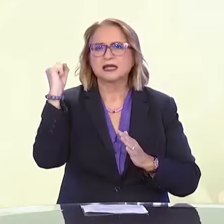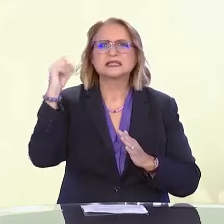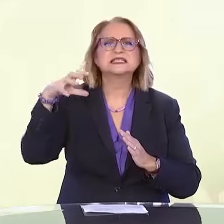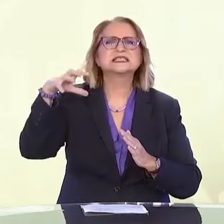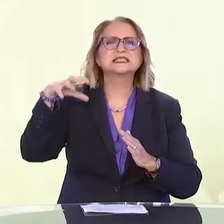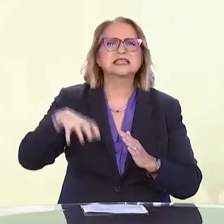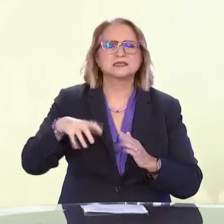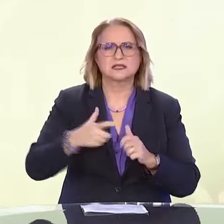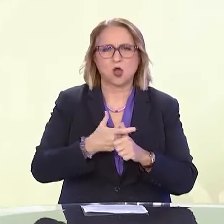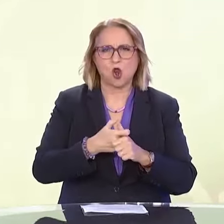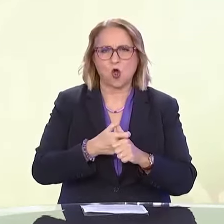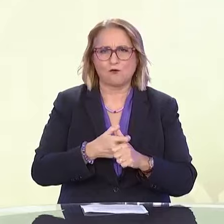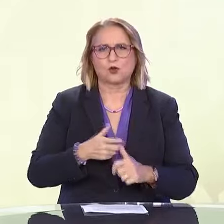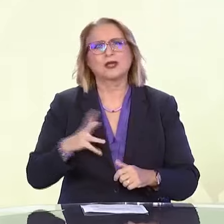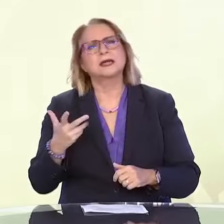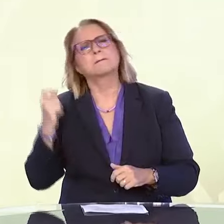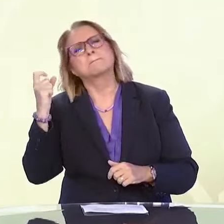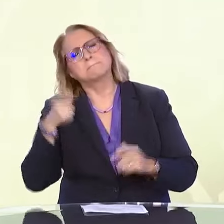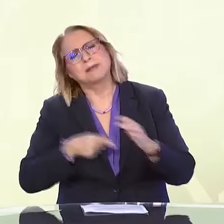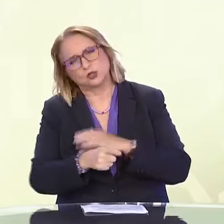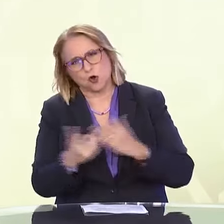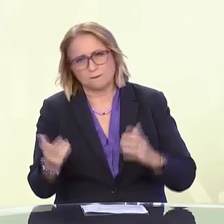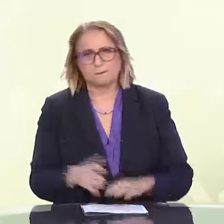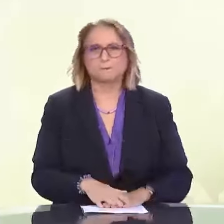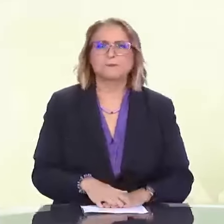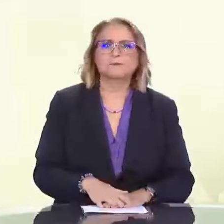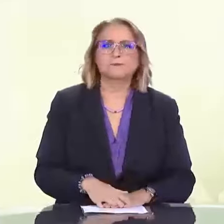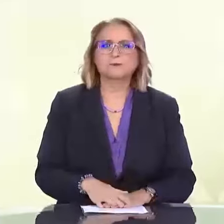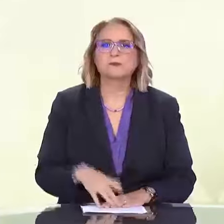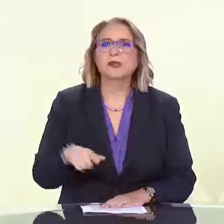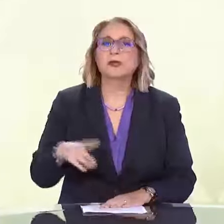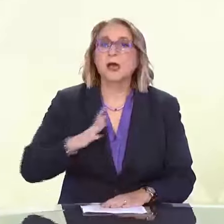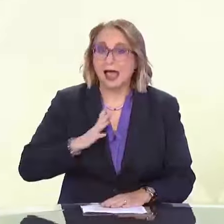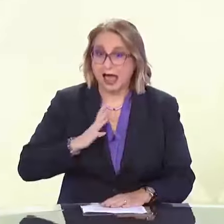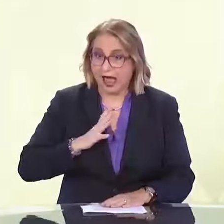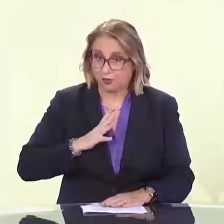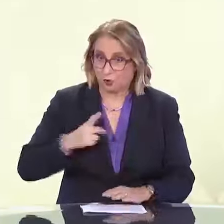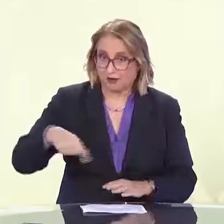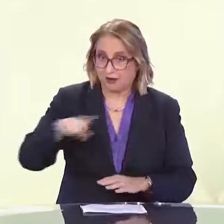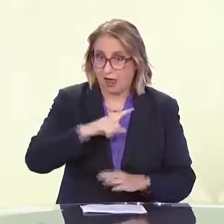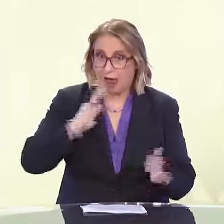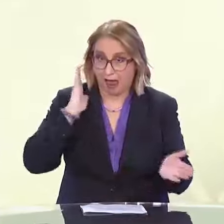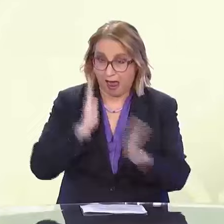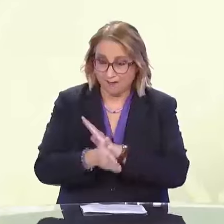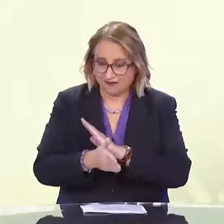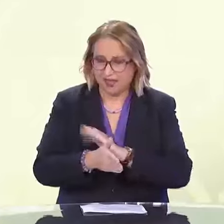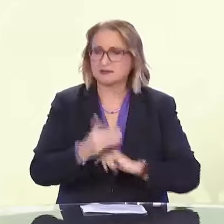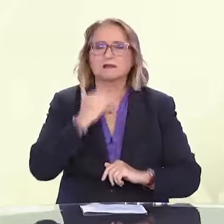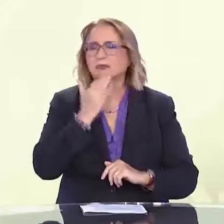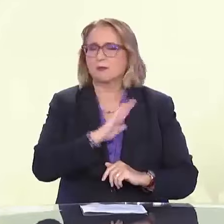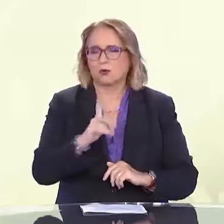Τα περισσότερα τυφλά άτομα για να κάνουν μία διαδρομή όπως αυτή που βλέπουμε τώρα έχουν κάνει μαθήματα κινητικότητας και